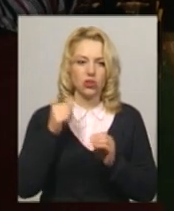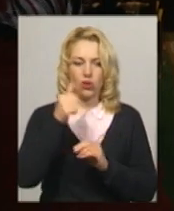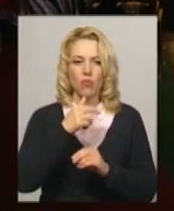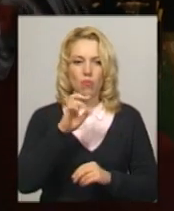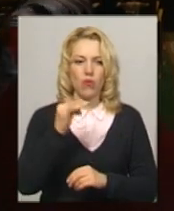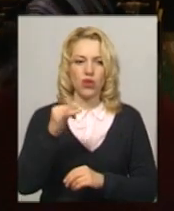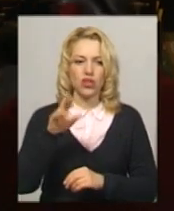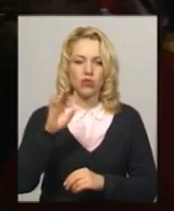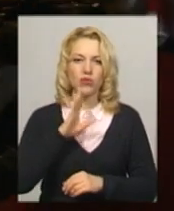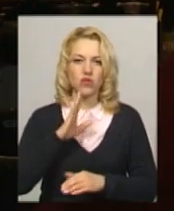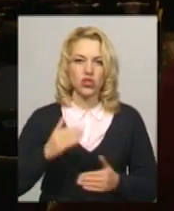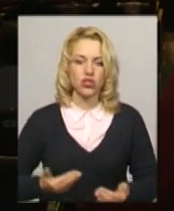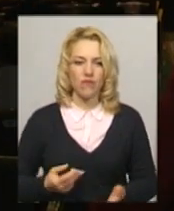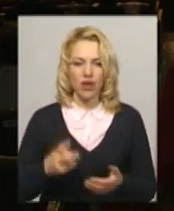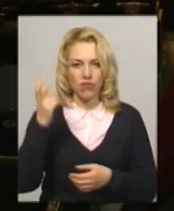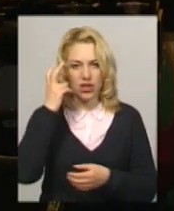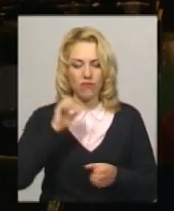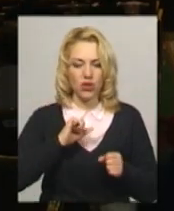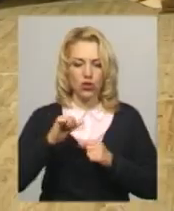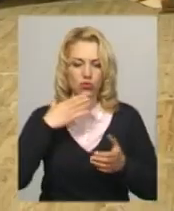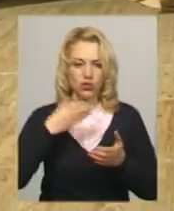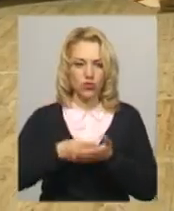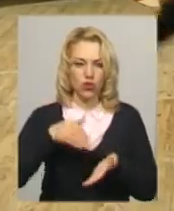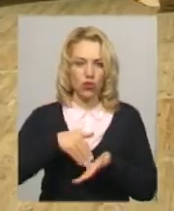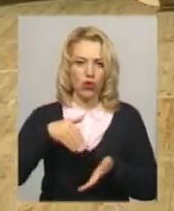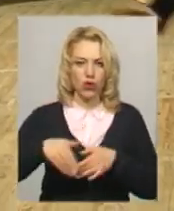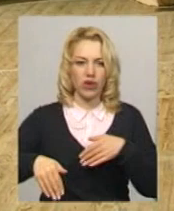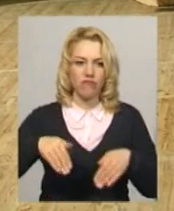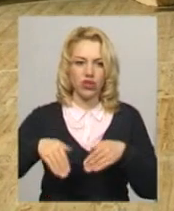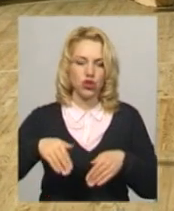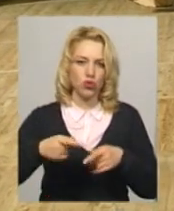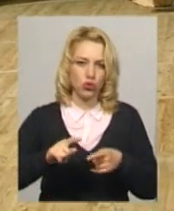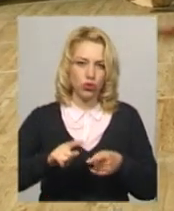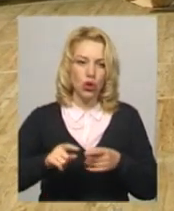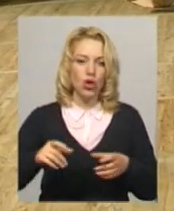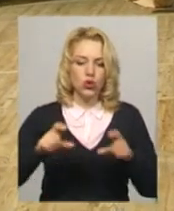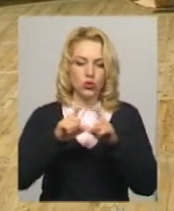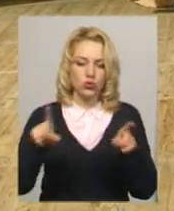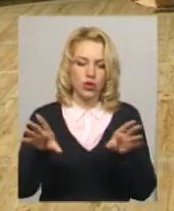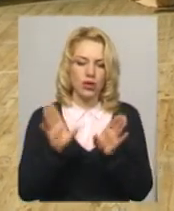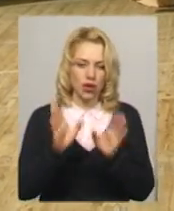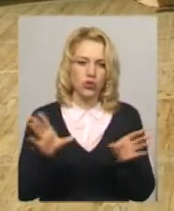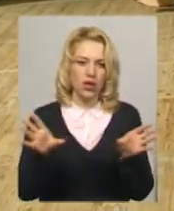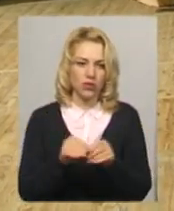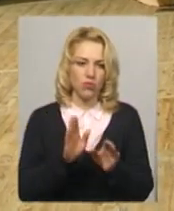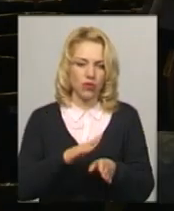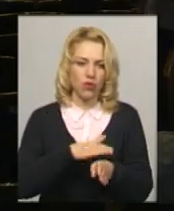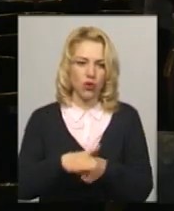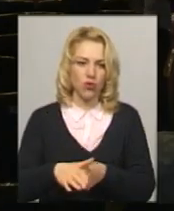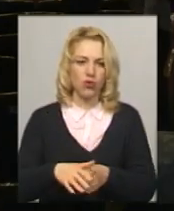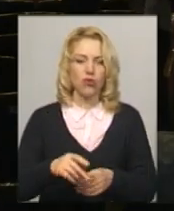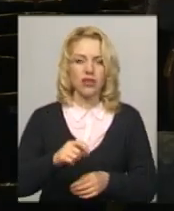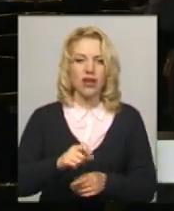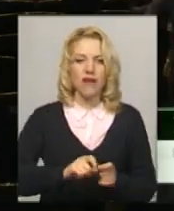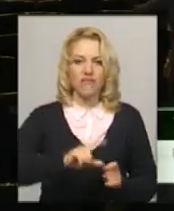Бойченко. Дівчина живе у Києві та керує власною хореографічною студією. Разом з іншими випускниками виконає танцювальний номер «Веселка». Ми